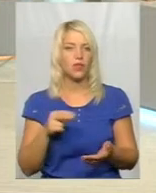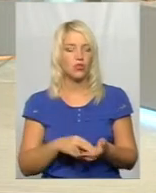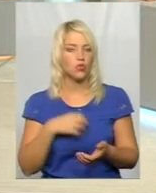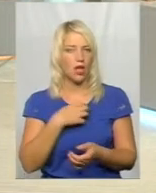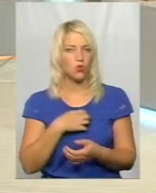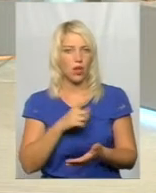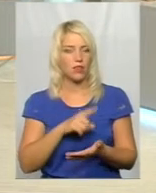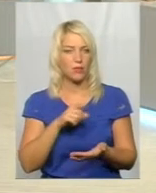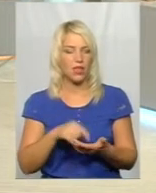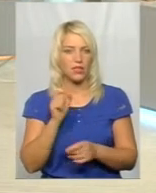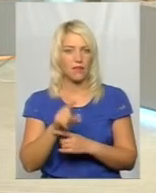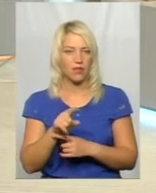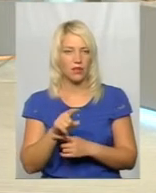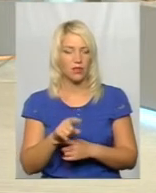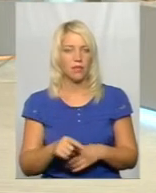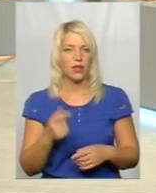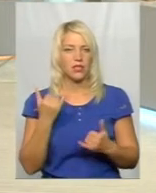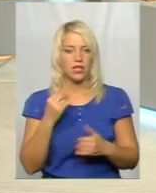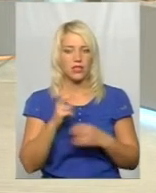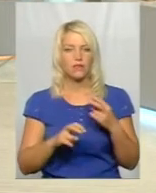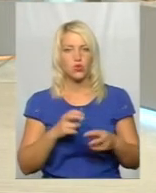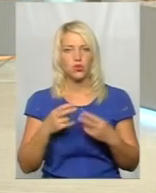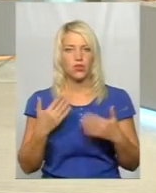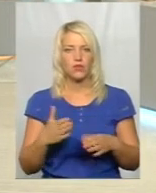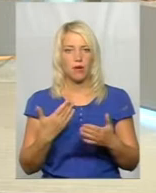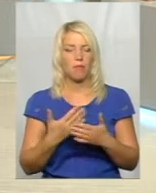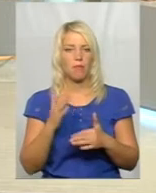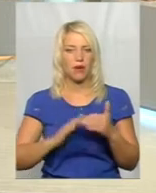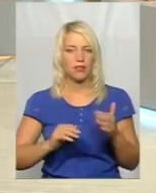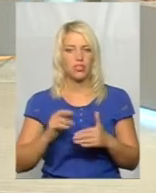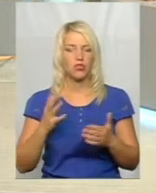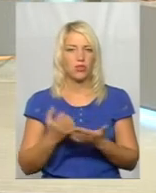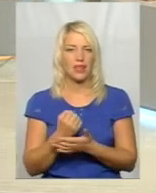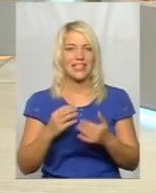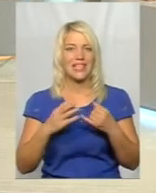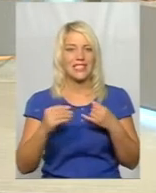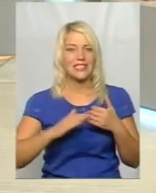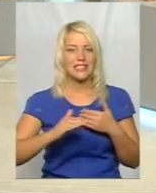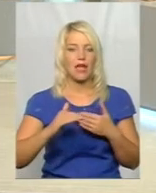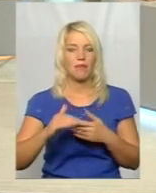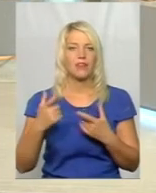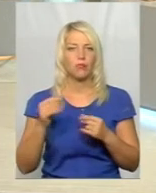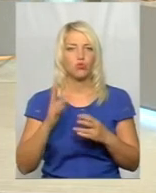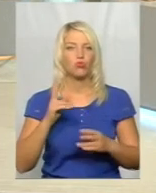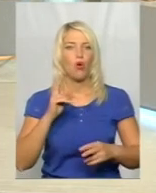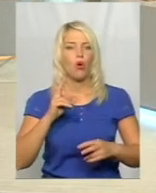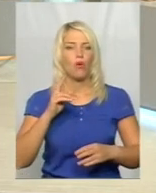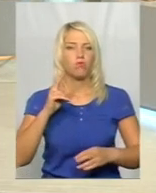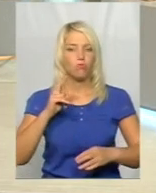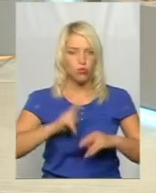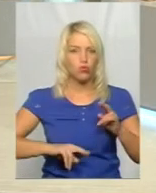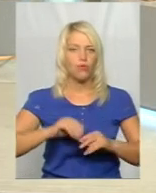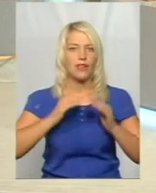питання, задання. Зараз вишукаються вже практично знайдені землі, де будуть будуватися теплиці. Заходить інвестор,